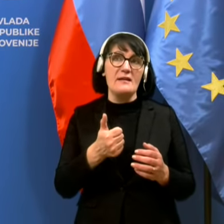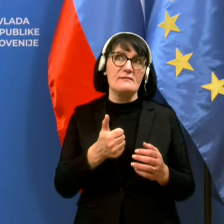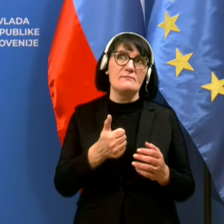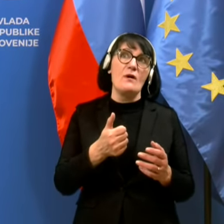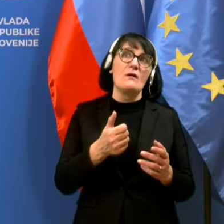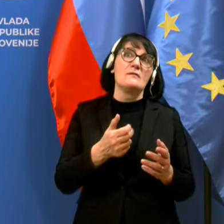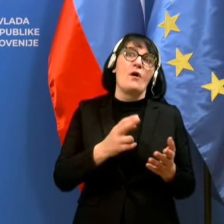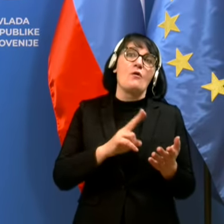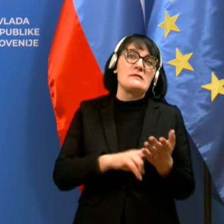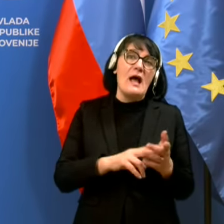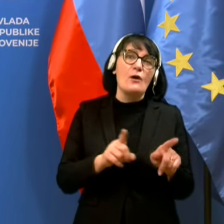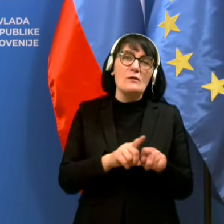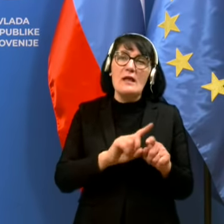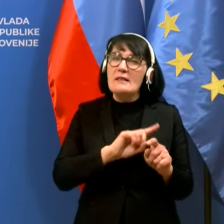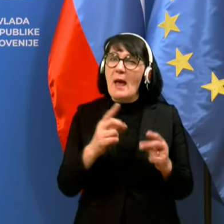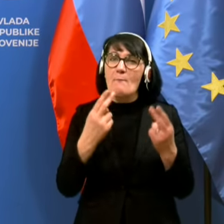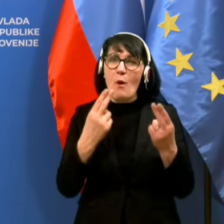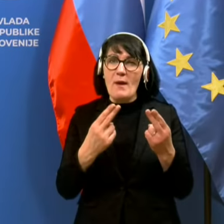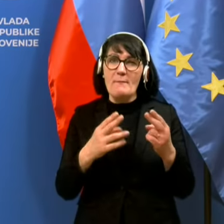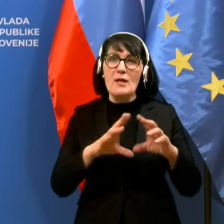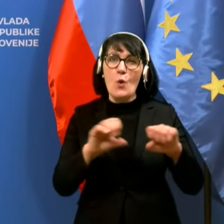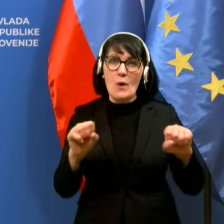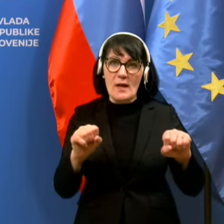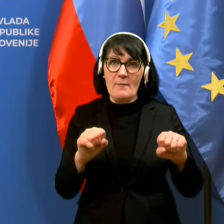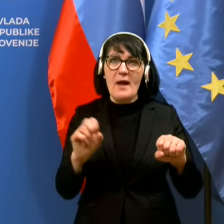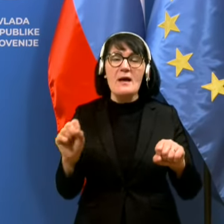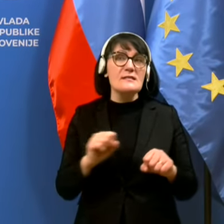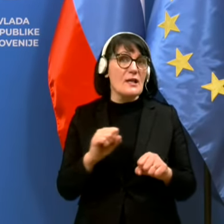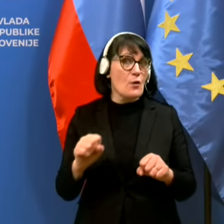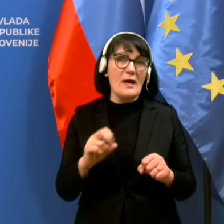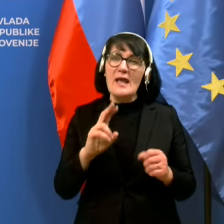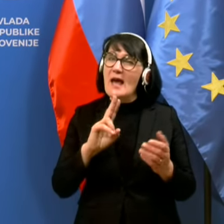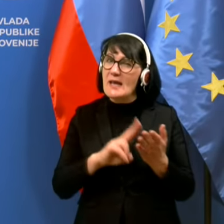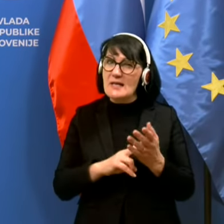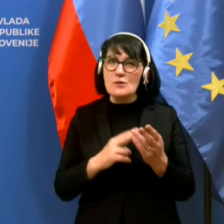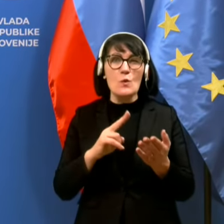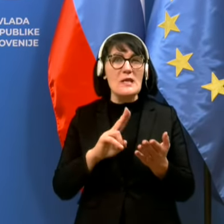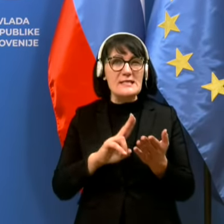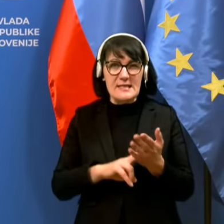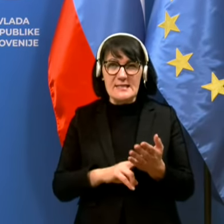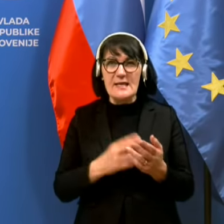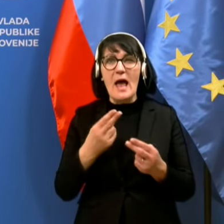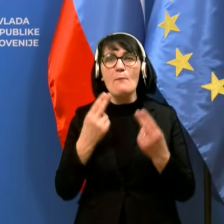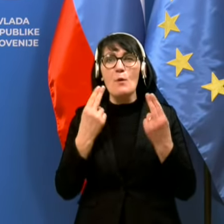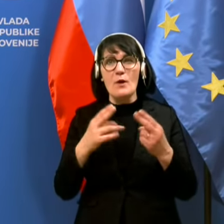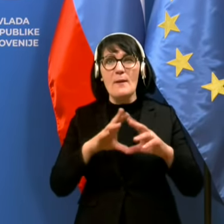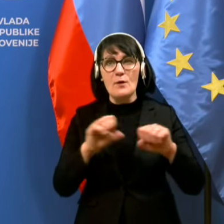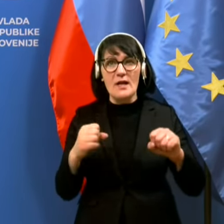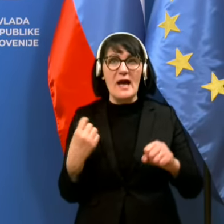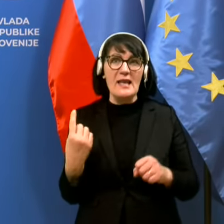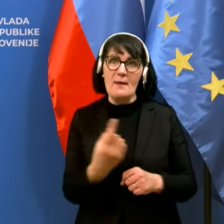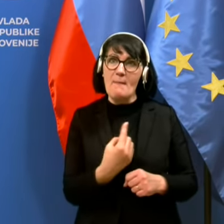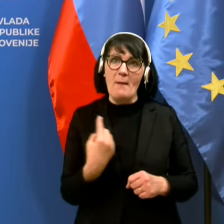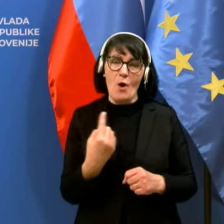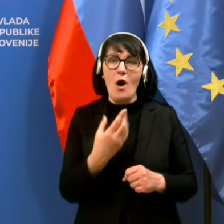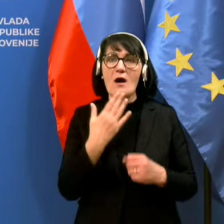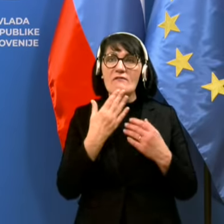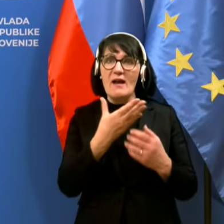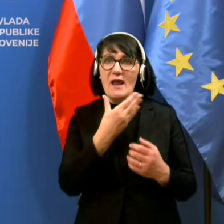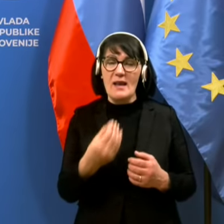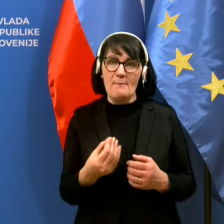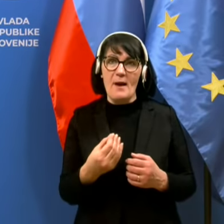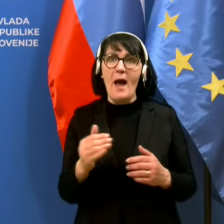nepomemben ukrep, kar je v resnici med eno najbolj pomenih ukrepo, ki jih imamo. Hvala lepa. Hvala lepa.